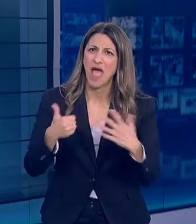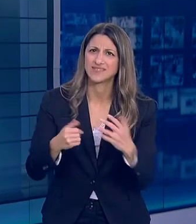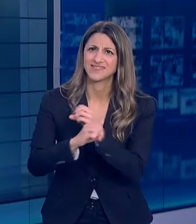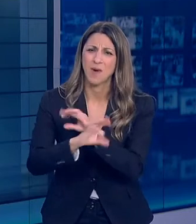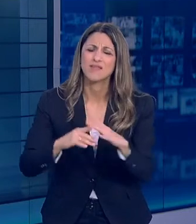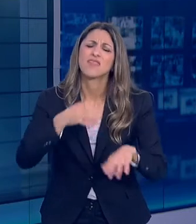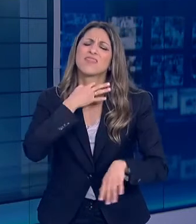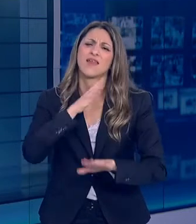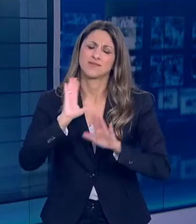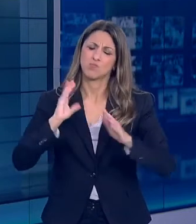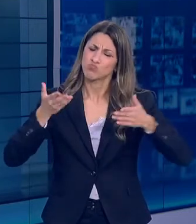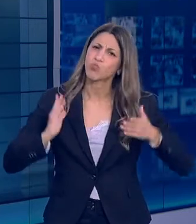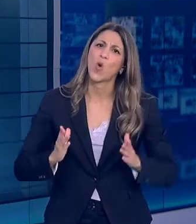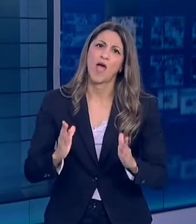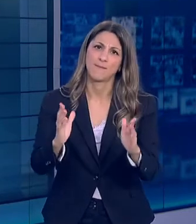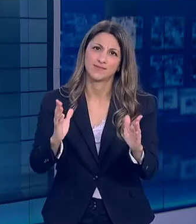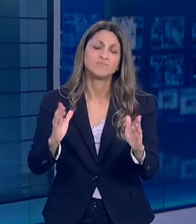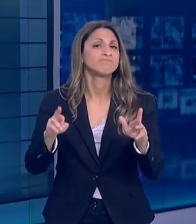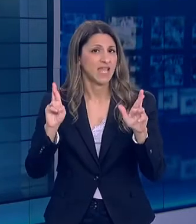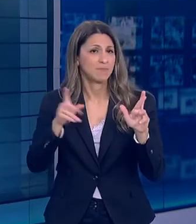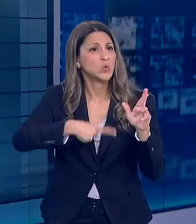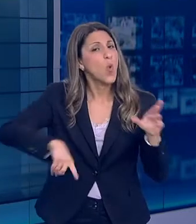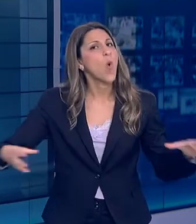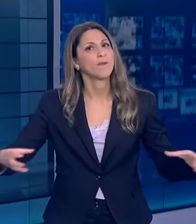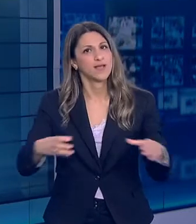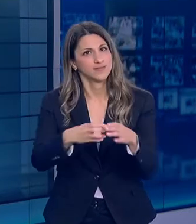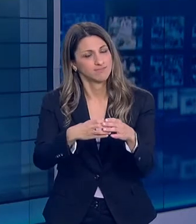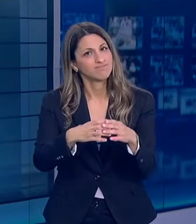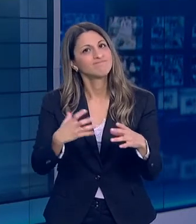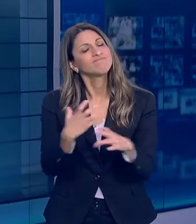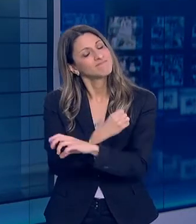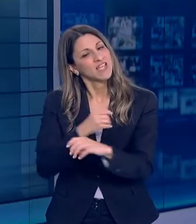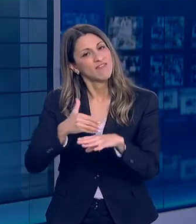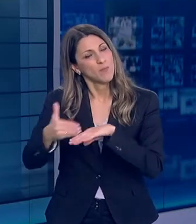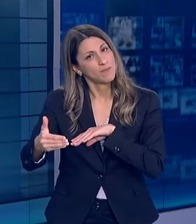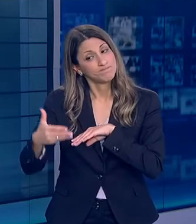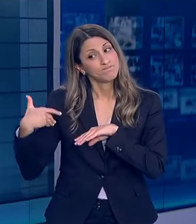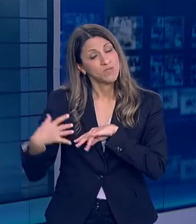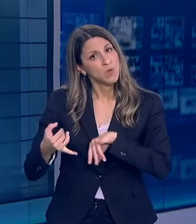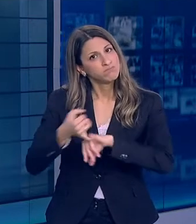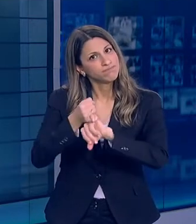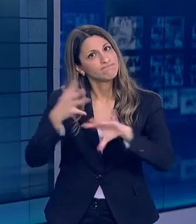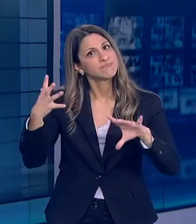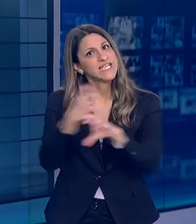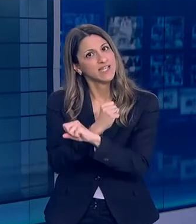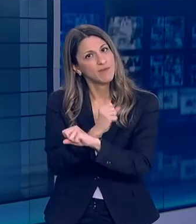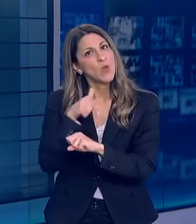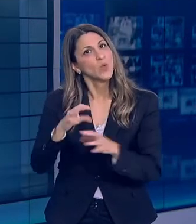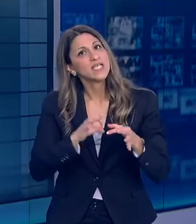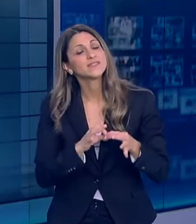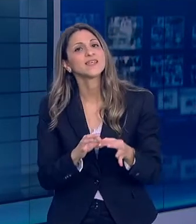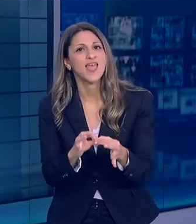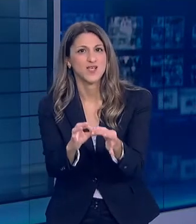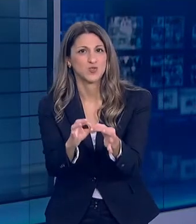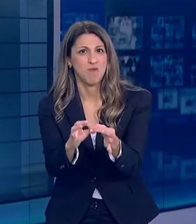μαζί να συνεχίσουμε να προχωράμε μπροστά να συνεχίσουμε να τα καταφέρνουμε Φτάσαμε με πολύ κόπο πολύ μακριά για να